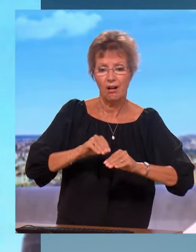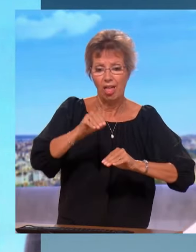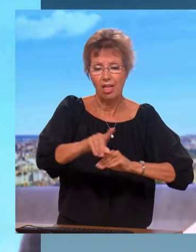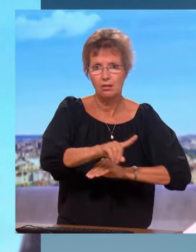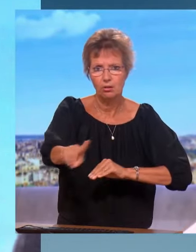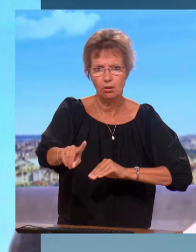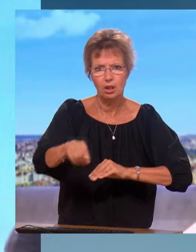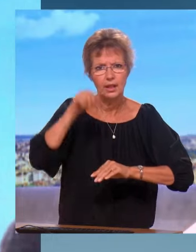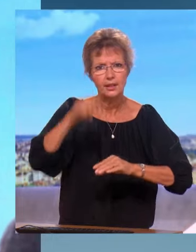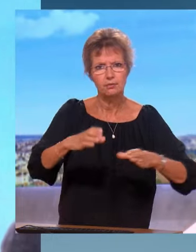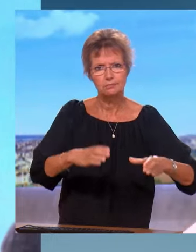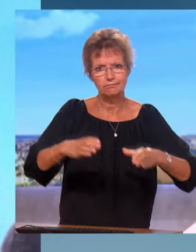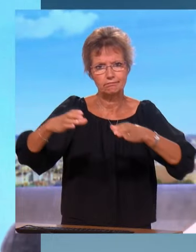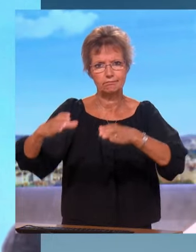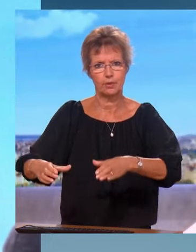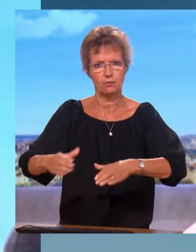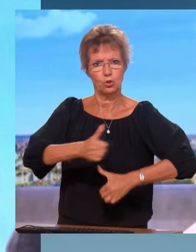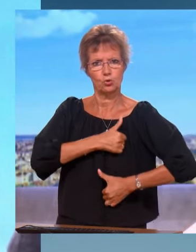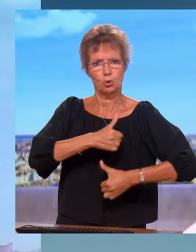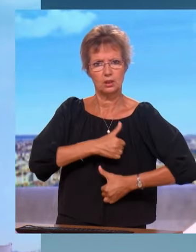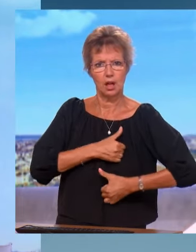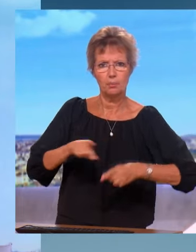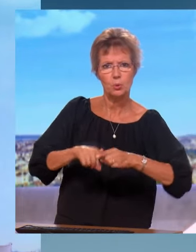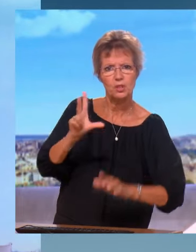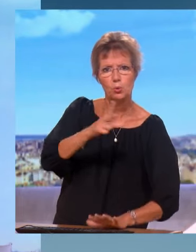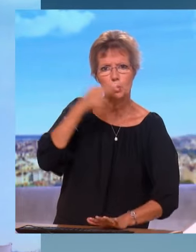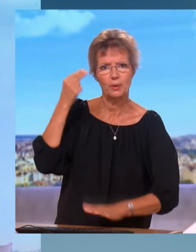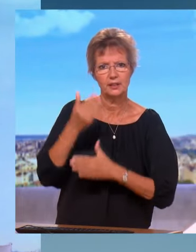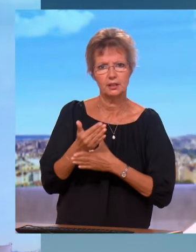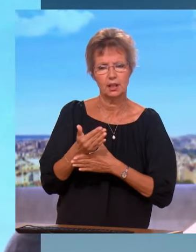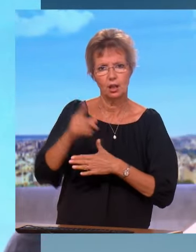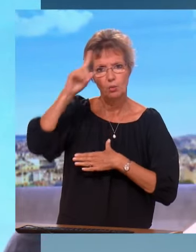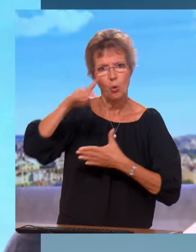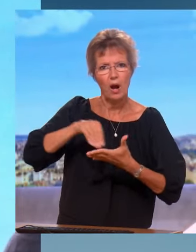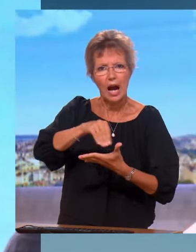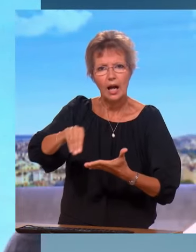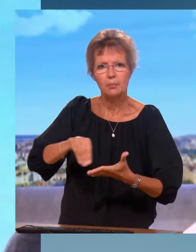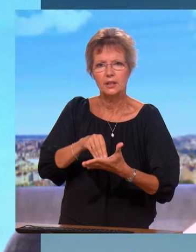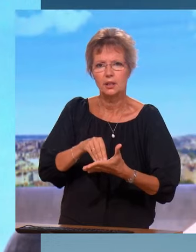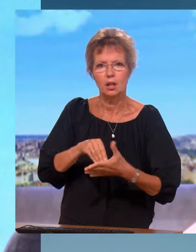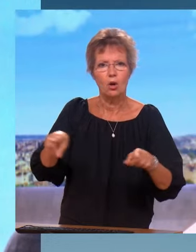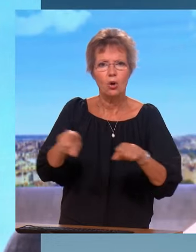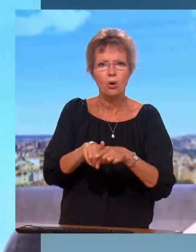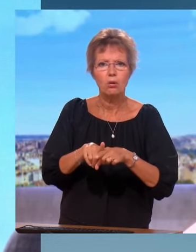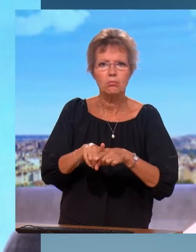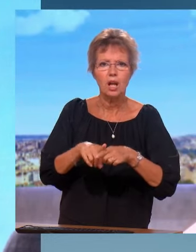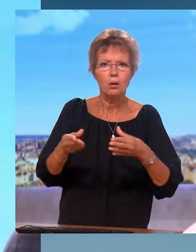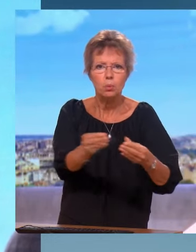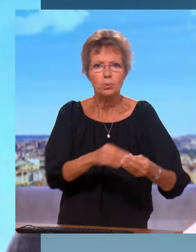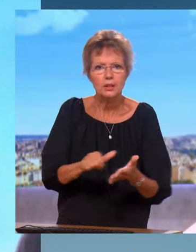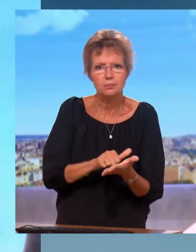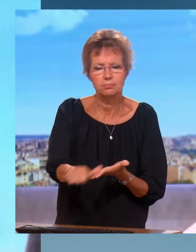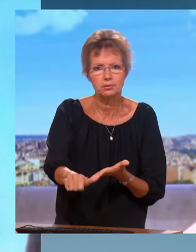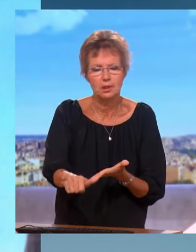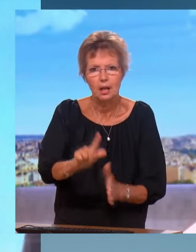mission avec des observateurs et une mission humanitaire. Ce qui se passe là-bas est une épuration ethnique à bas bruit. Comment